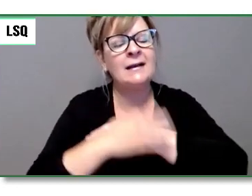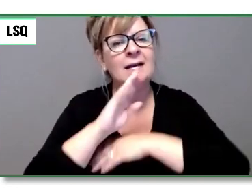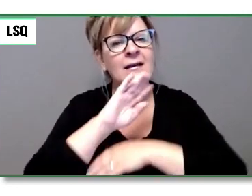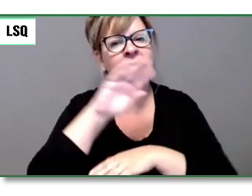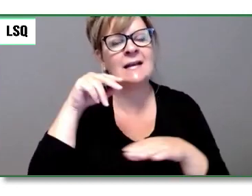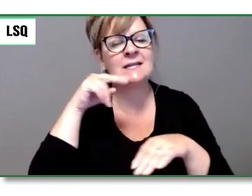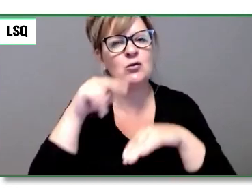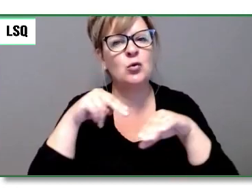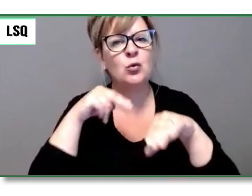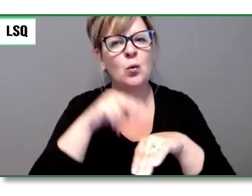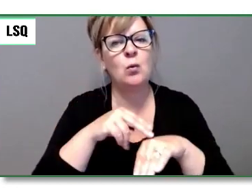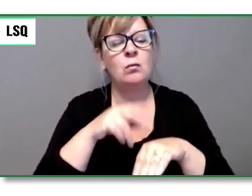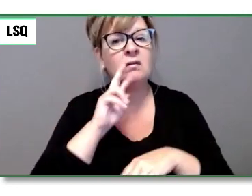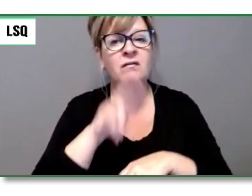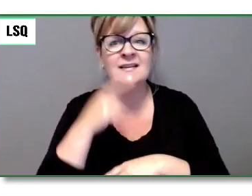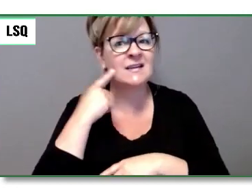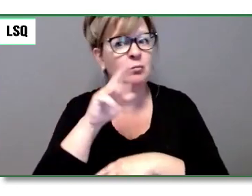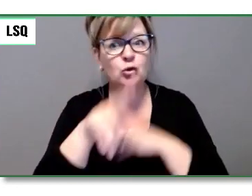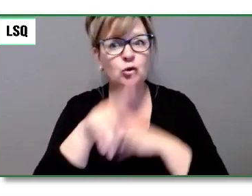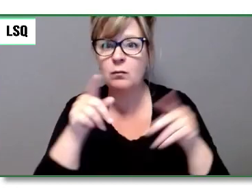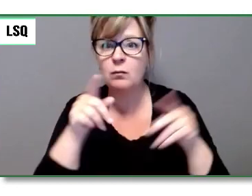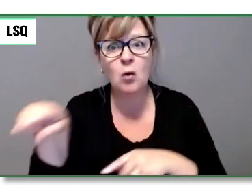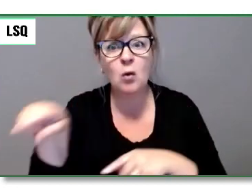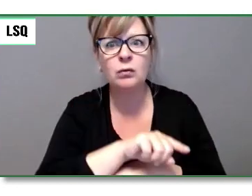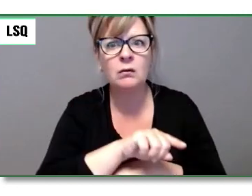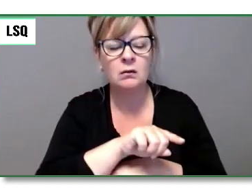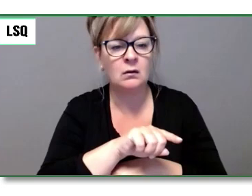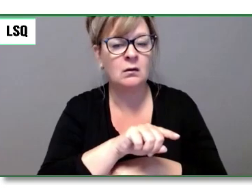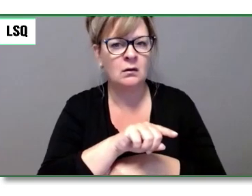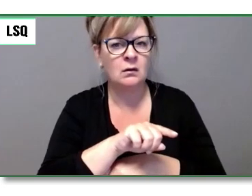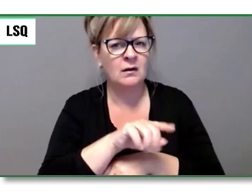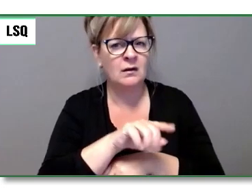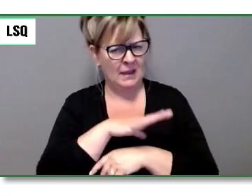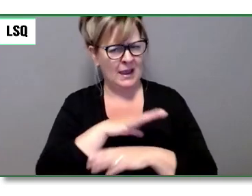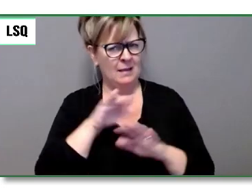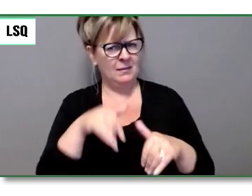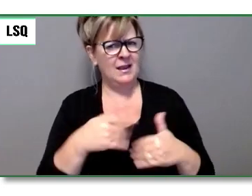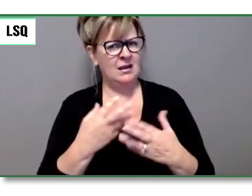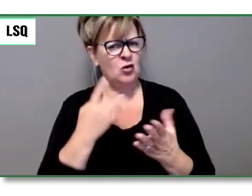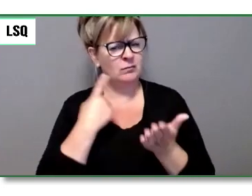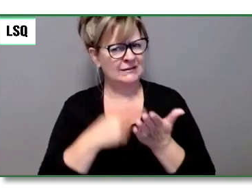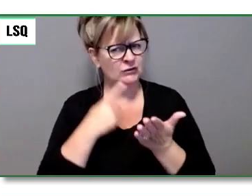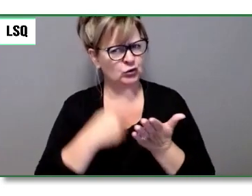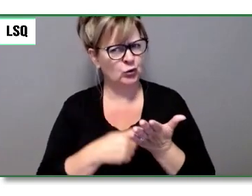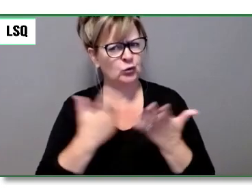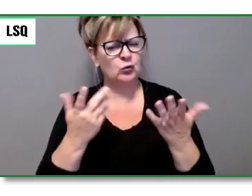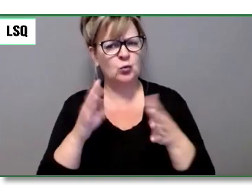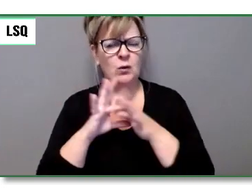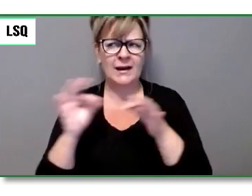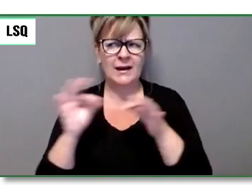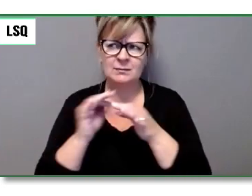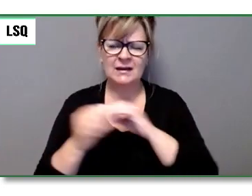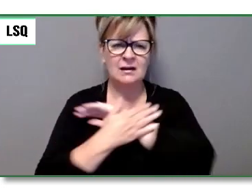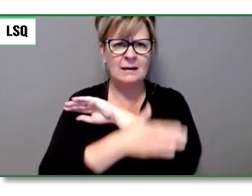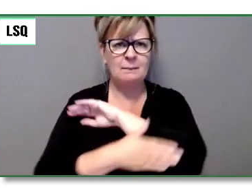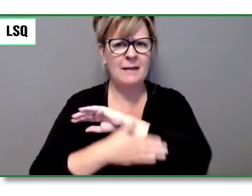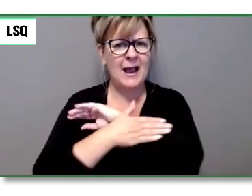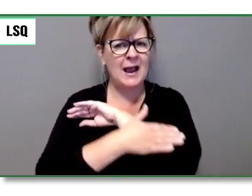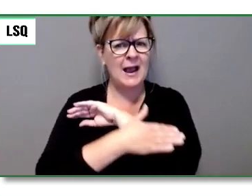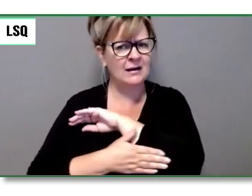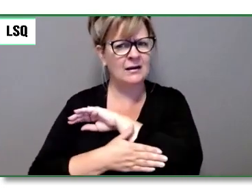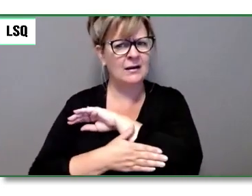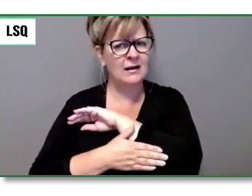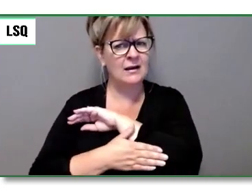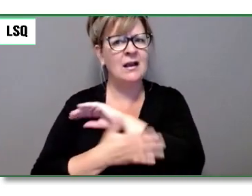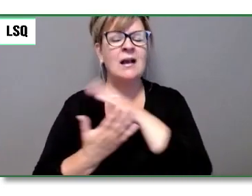dont on écrit et dont les mouvements environnementaux les considèrent, on voit qu y des problèmes